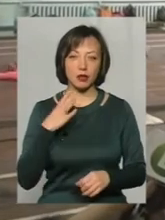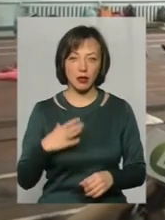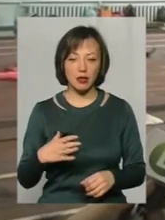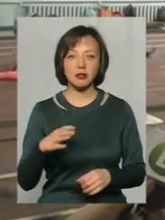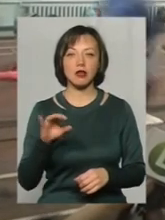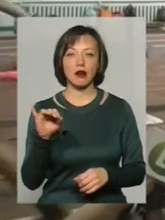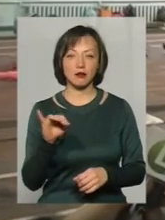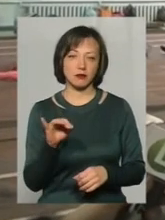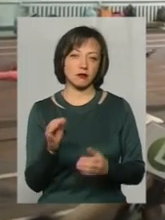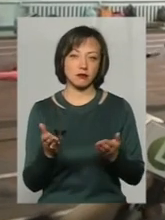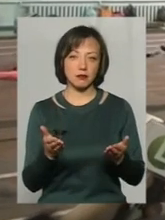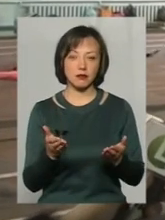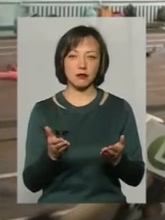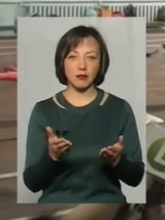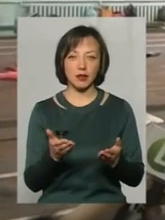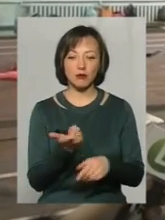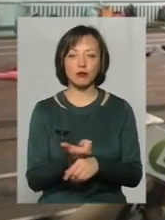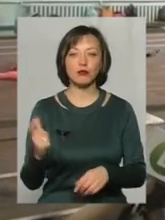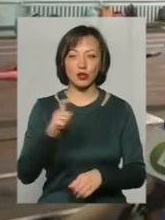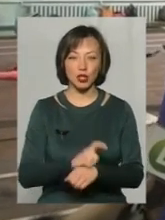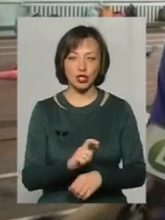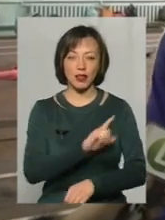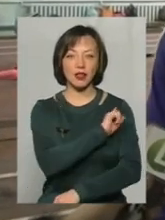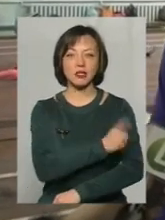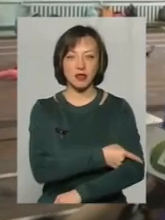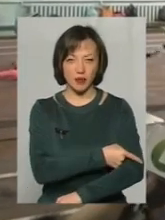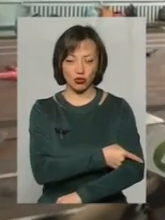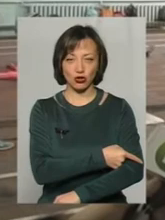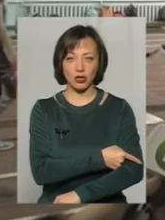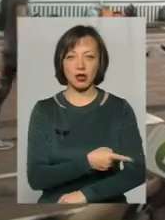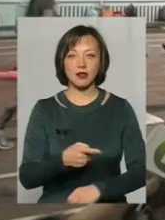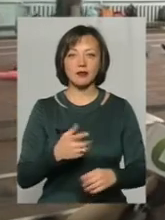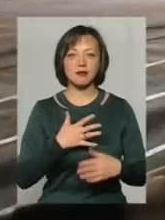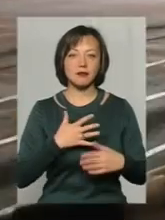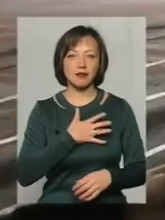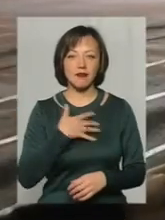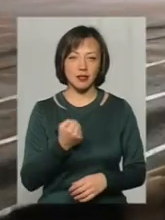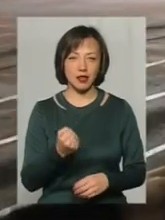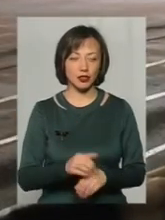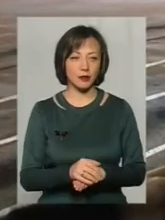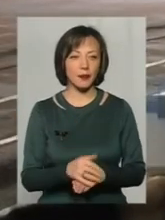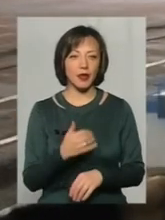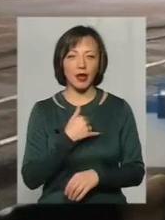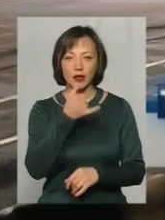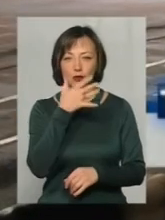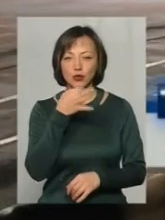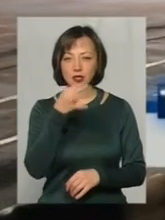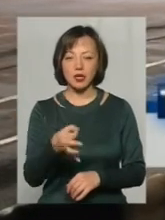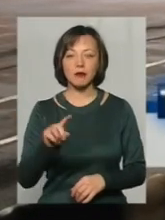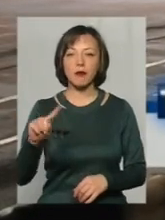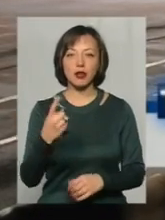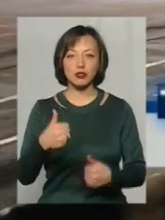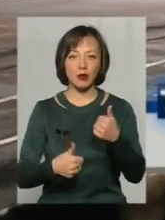думаю, на порядок побільше, інтенсивніше, завзятіше. Я не можу ще сказати, який буде перший